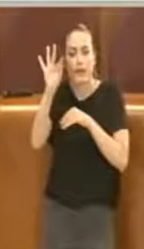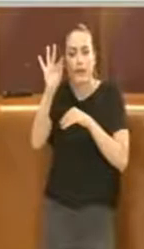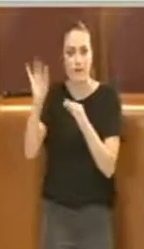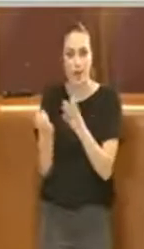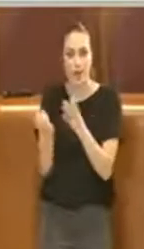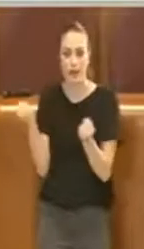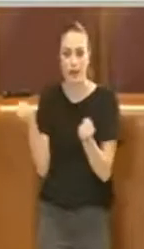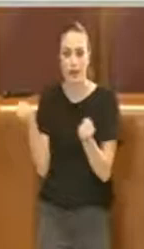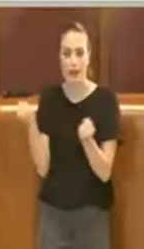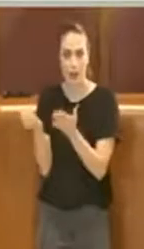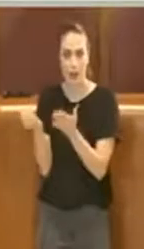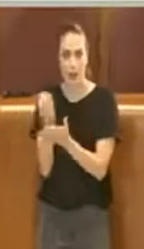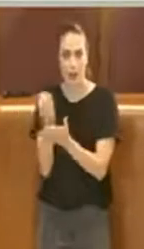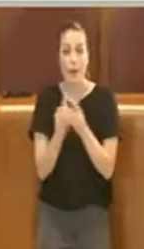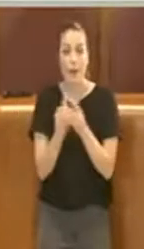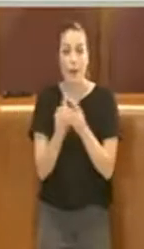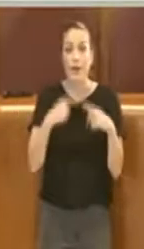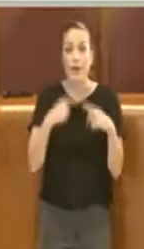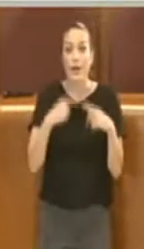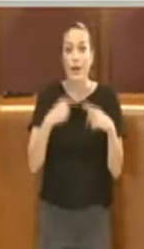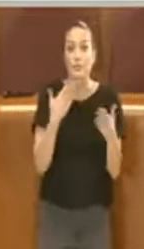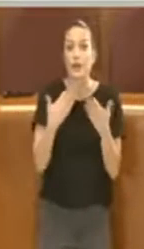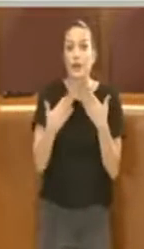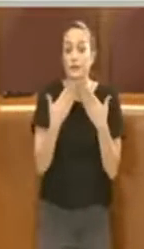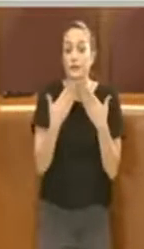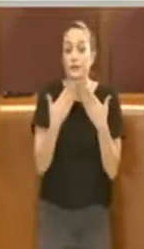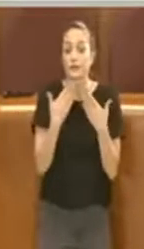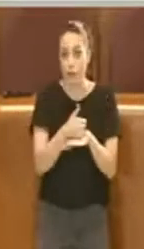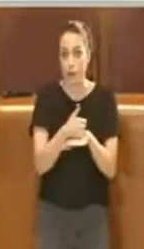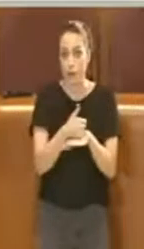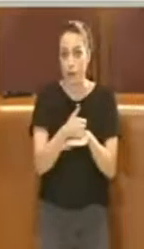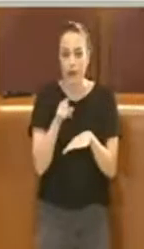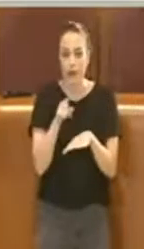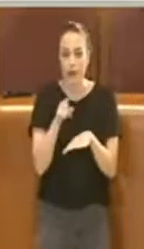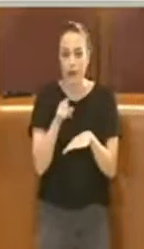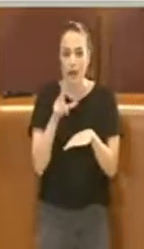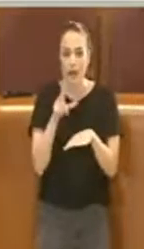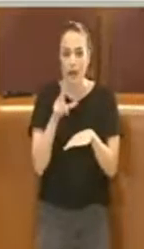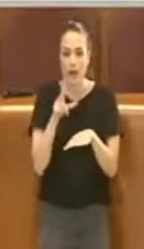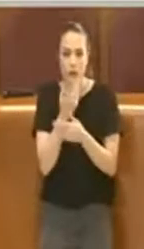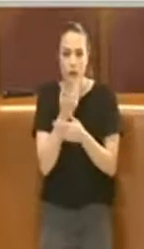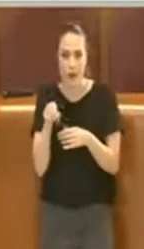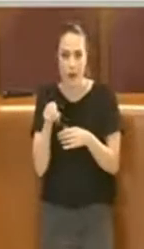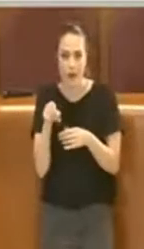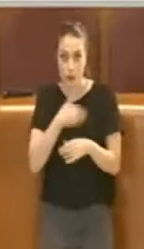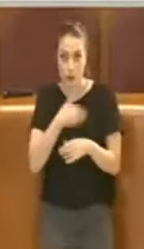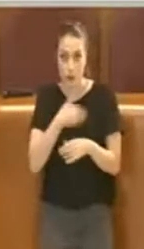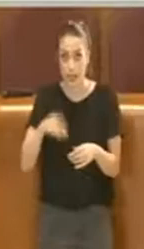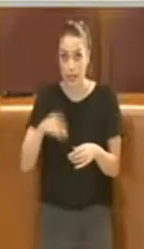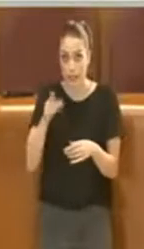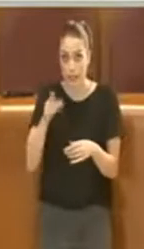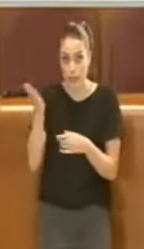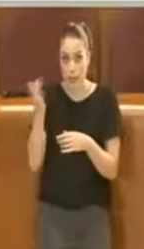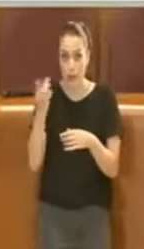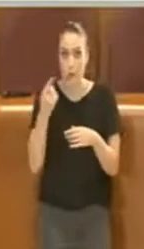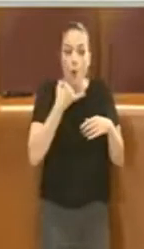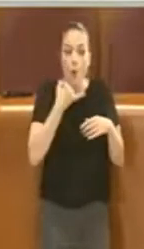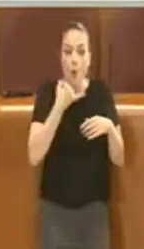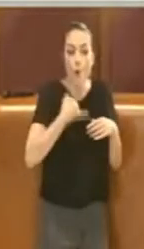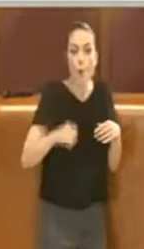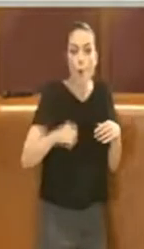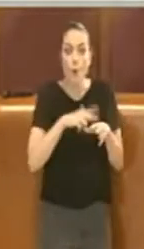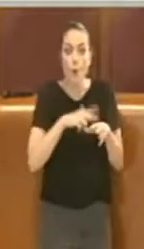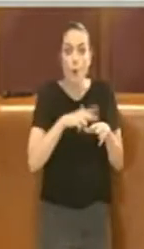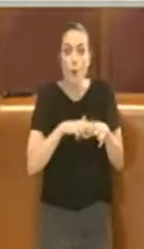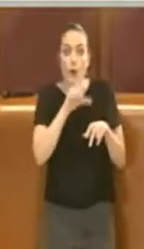Ecco perché l'Assemblea Capitolina, che come diceva anche il consigliere De Priamo, non è l'ultimo dei comuni italiani, è il primo